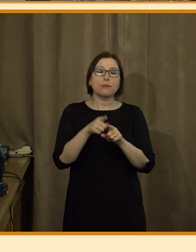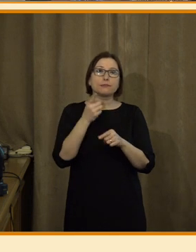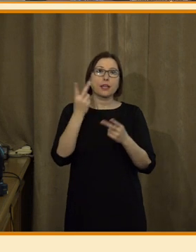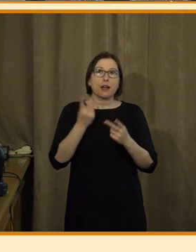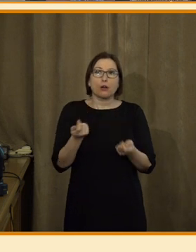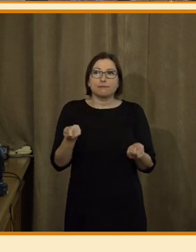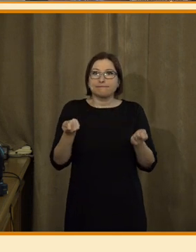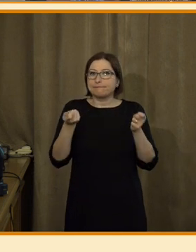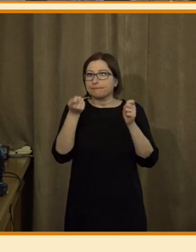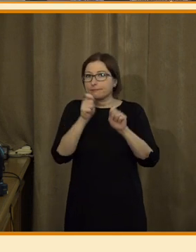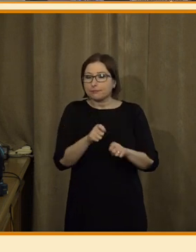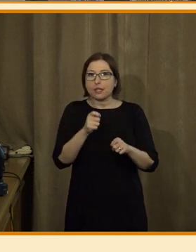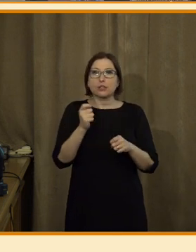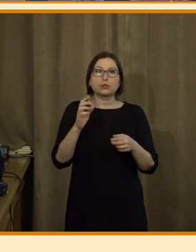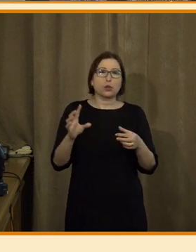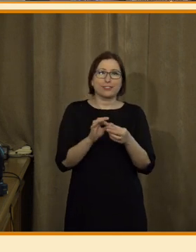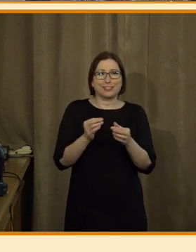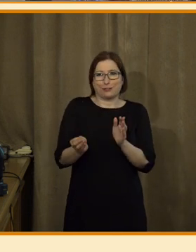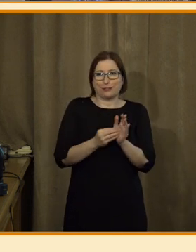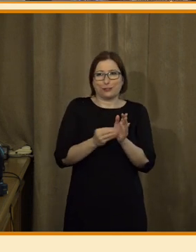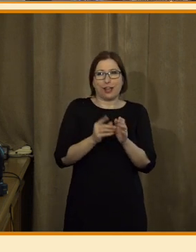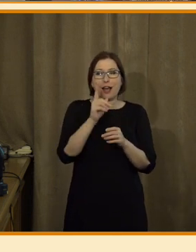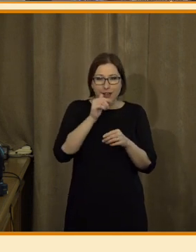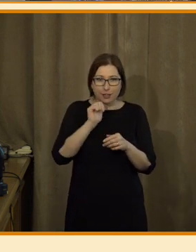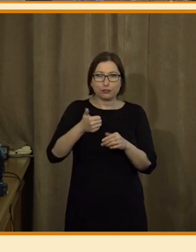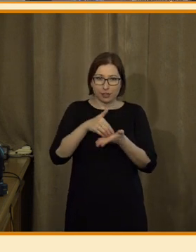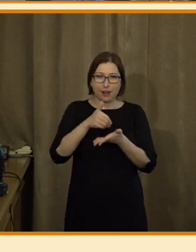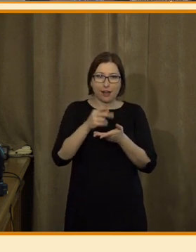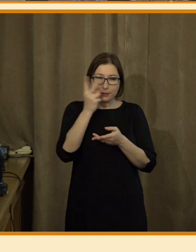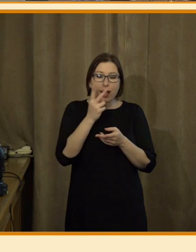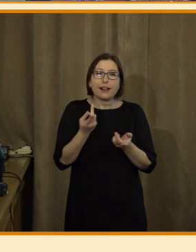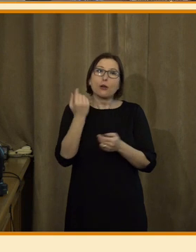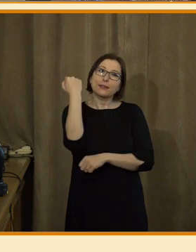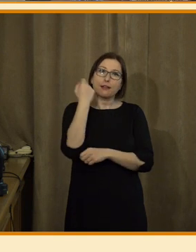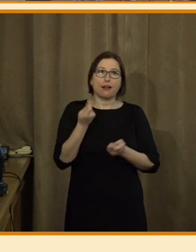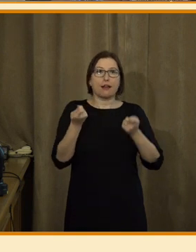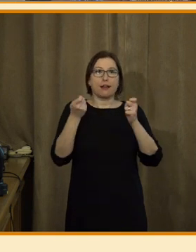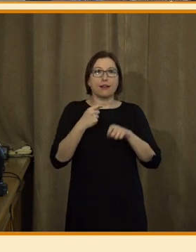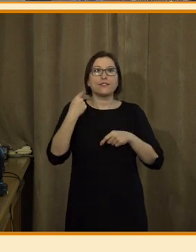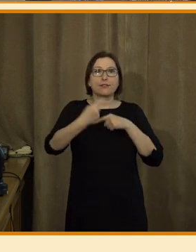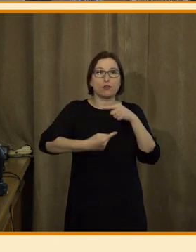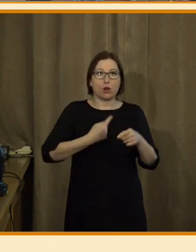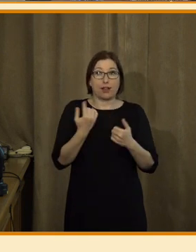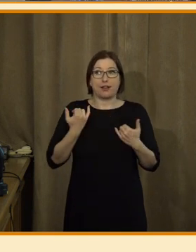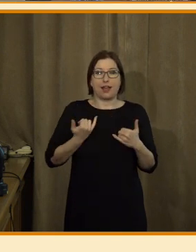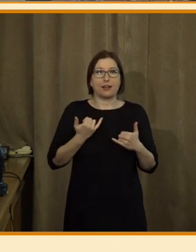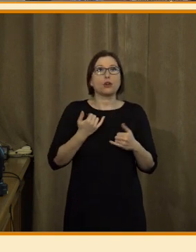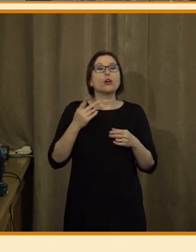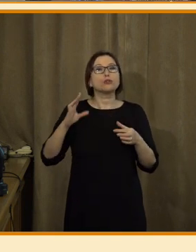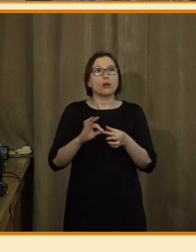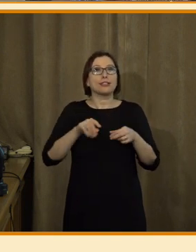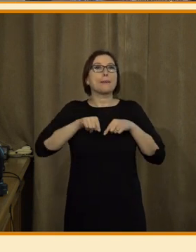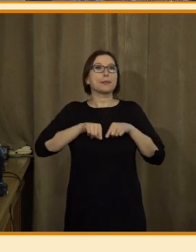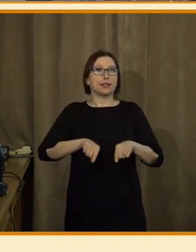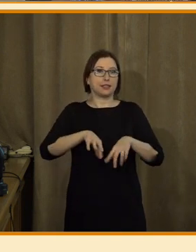ukončili ten, on není zcela ukončen, samozřejmě budeme na tom pracovat dál, ale ten základní vývojový cyklus jsme ukončili letos na prezidentských